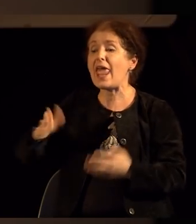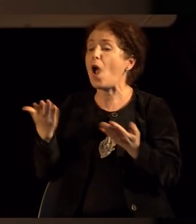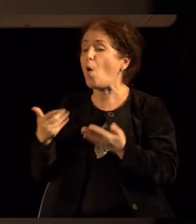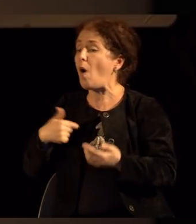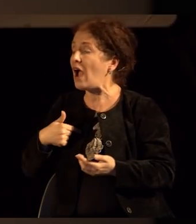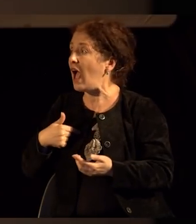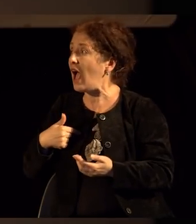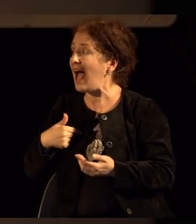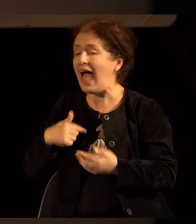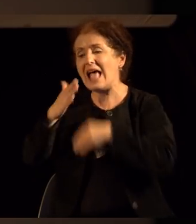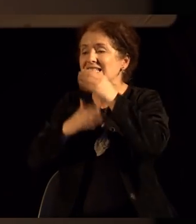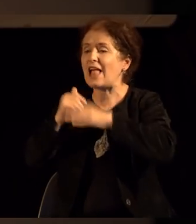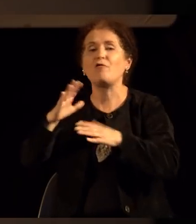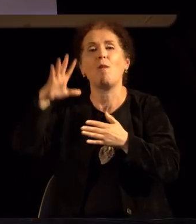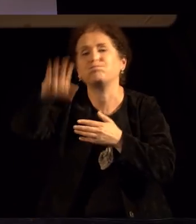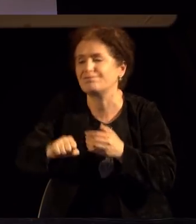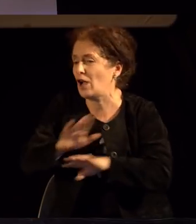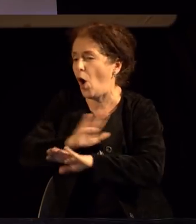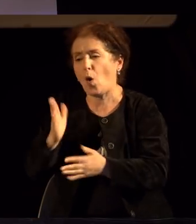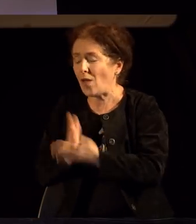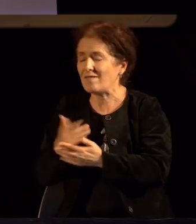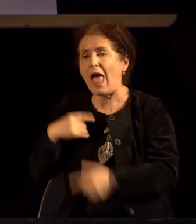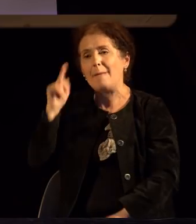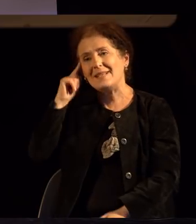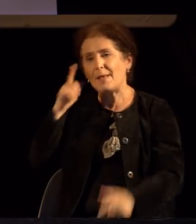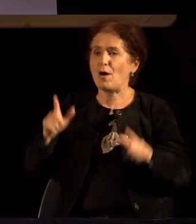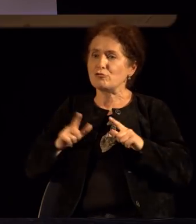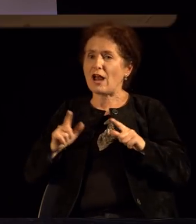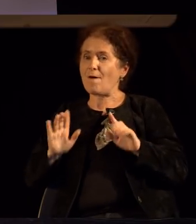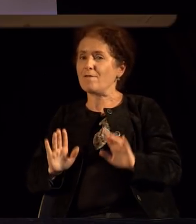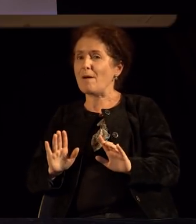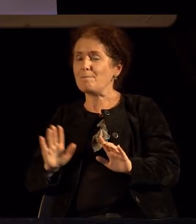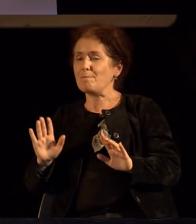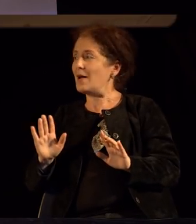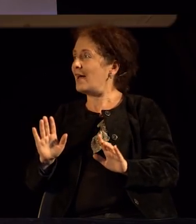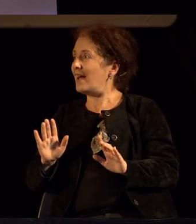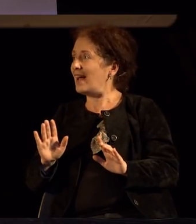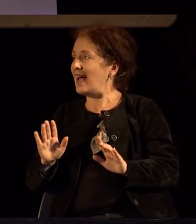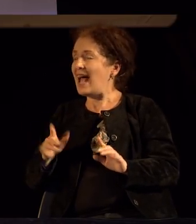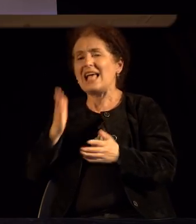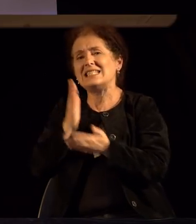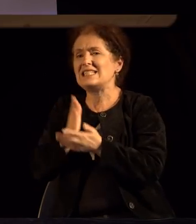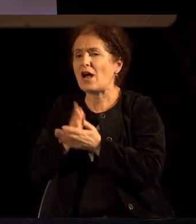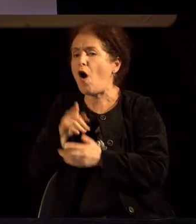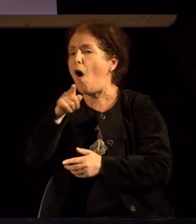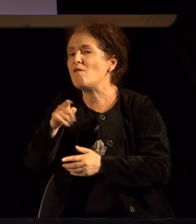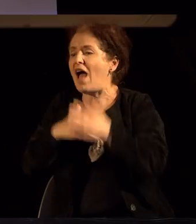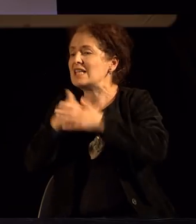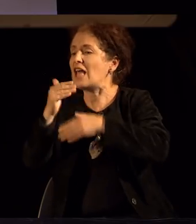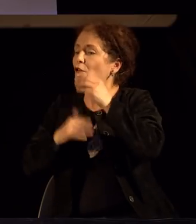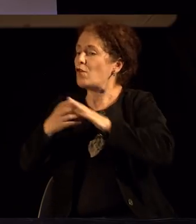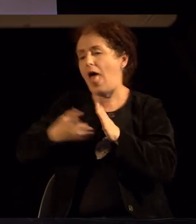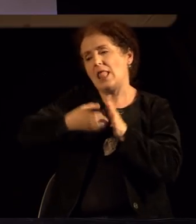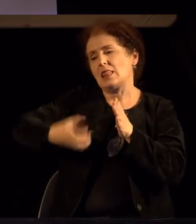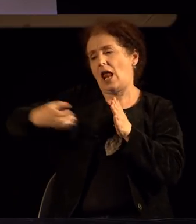ќе се задоволиме, мислиме и очекуваме дека за секогаш ова задоволство